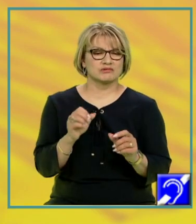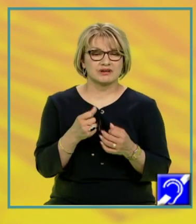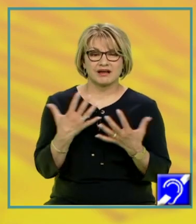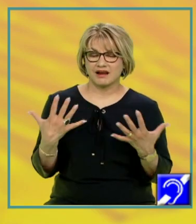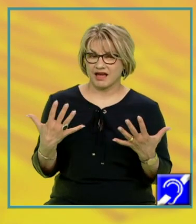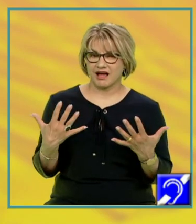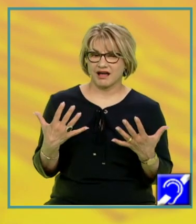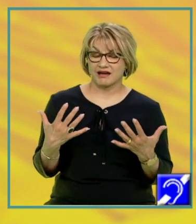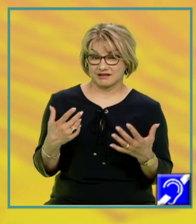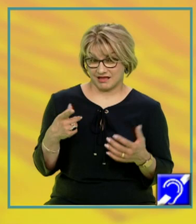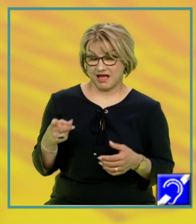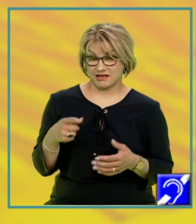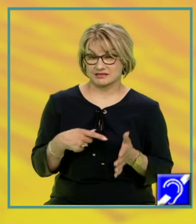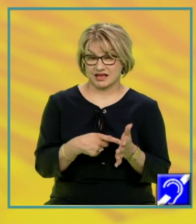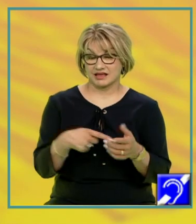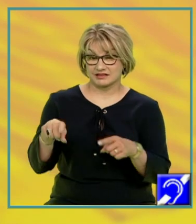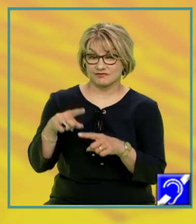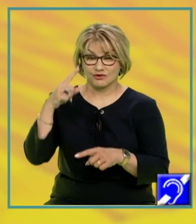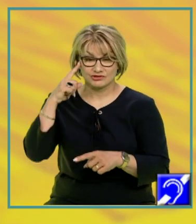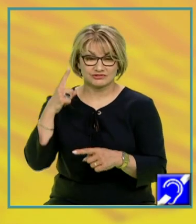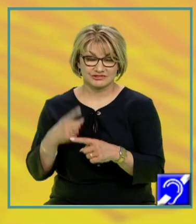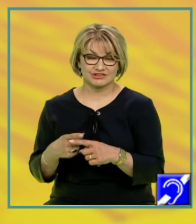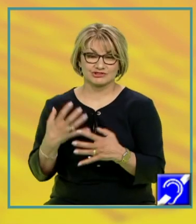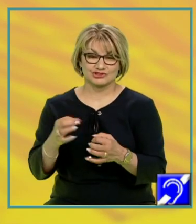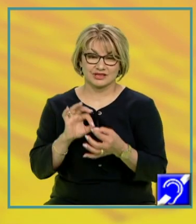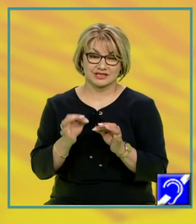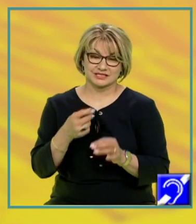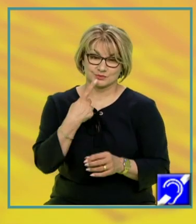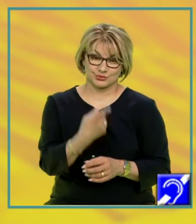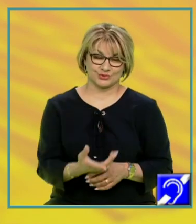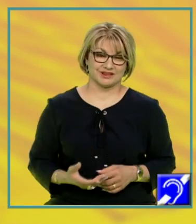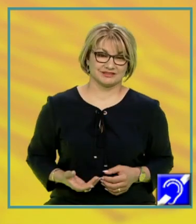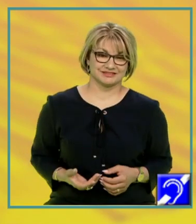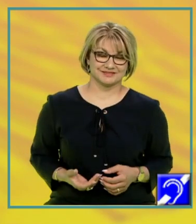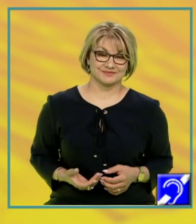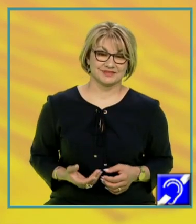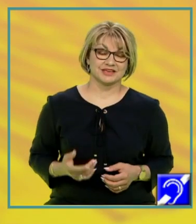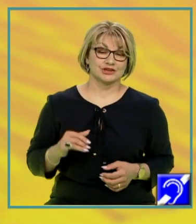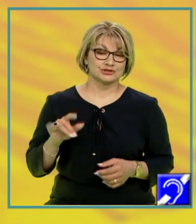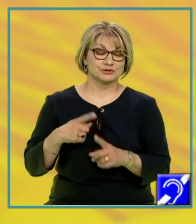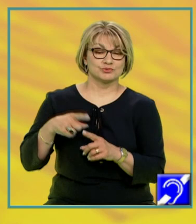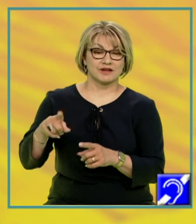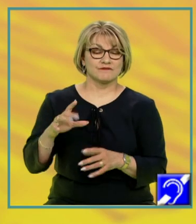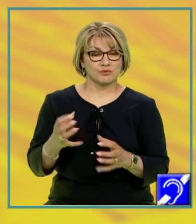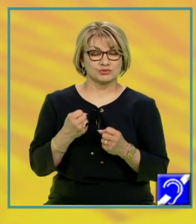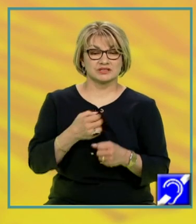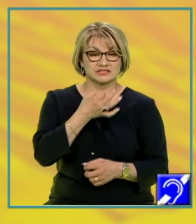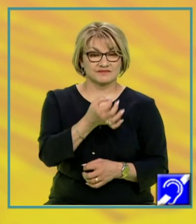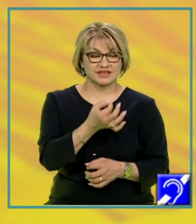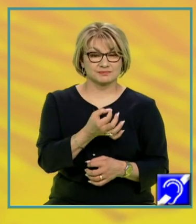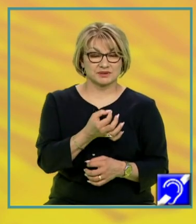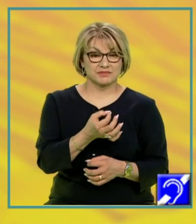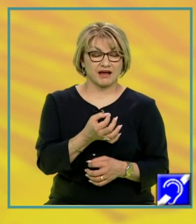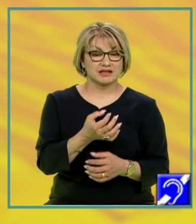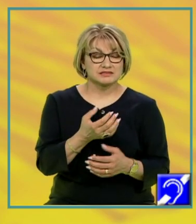Asta arată că stăpâniți termenii pe care îi folosiți și că puteți să vă exprimați într-un fel care să-i facă și pe